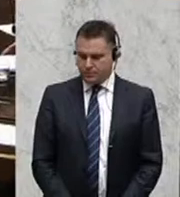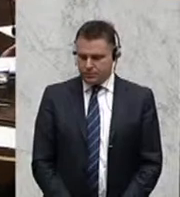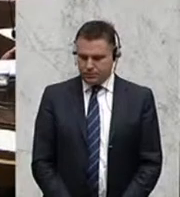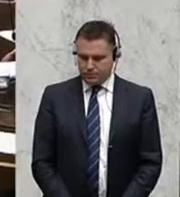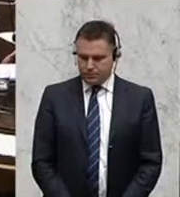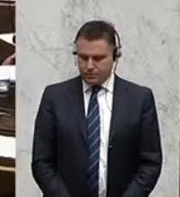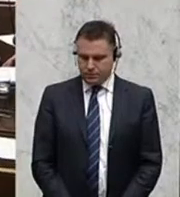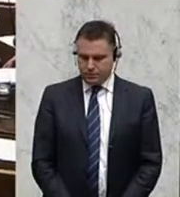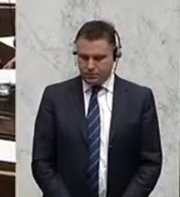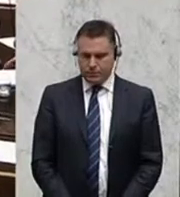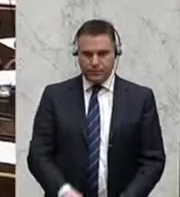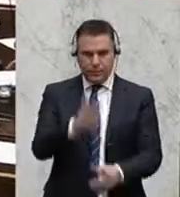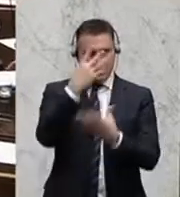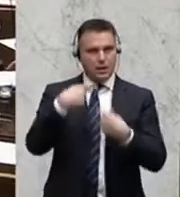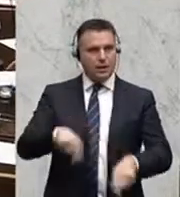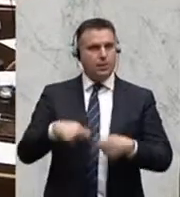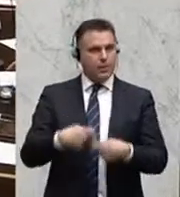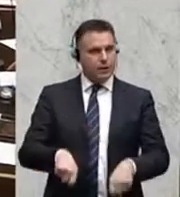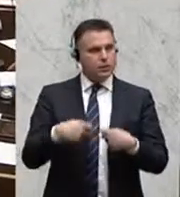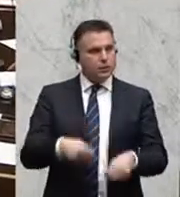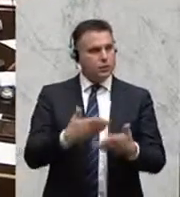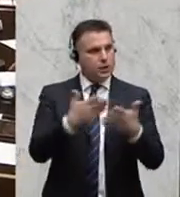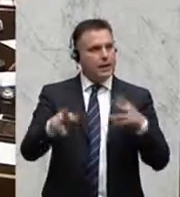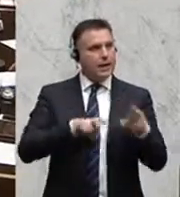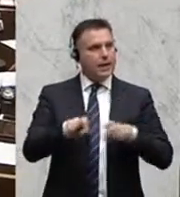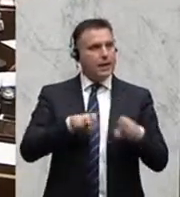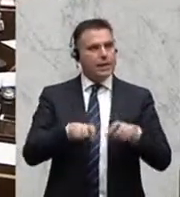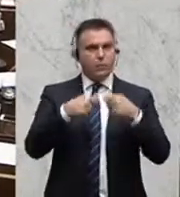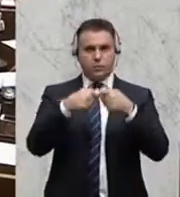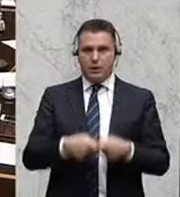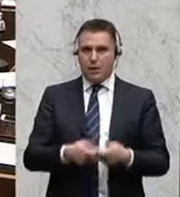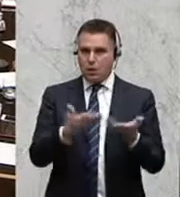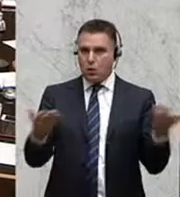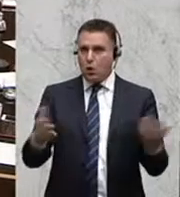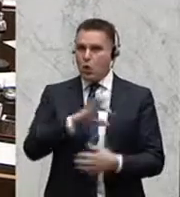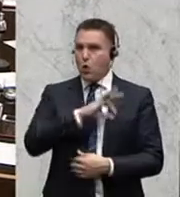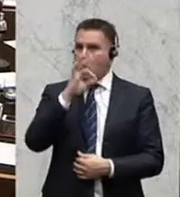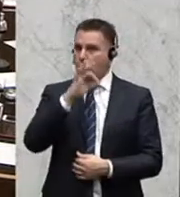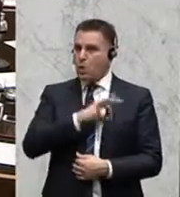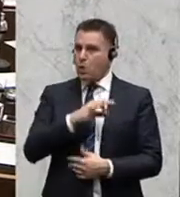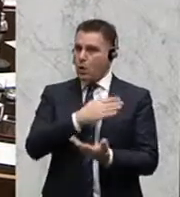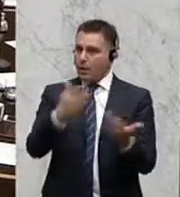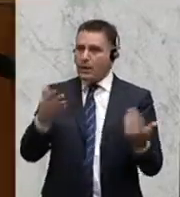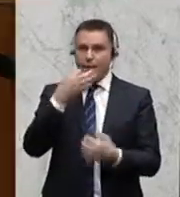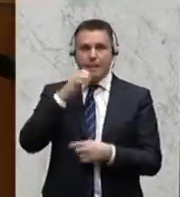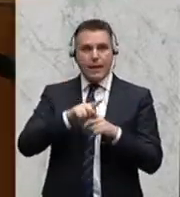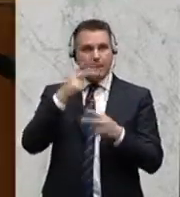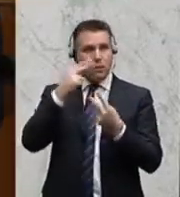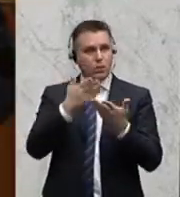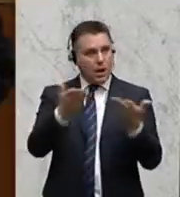Am Wort ist Philipp Kucher, SPÖ. Schätzte Regierungsmitglieder, meine geschätzten Kolleginnen und Kollegen, meine sehr geehrten Damen und Herren.